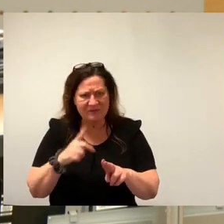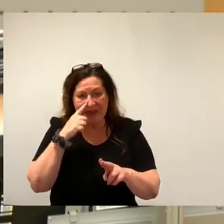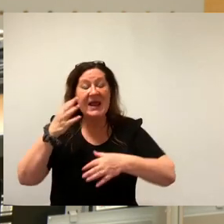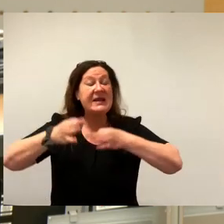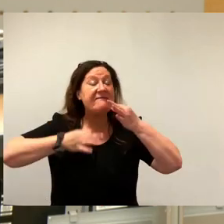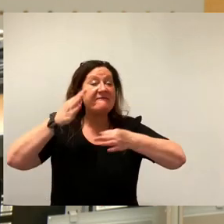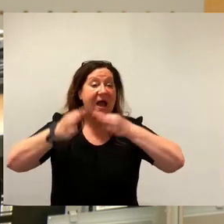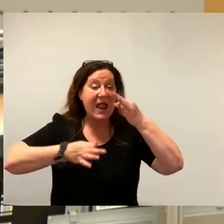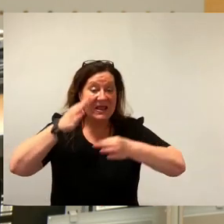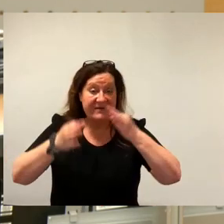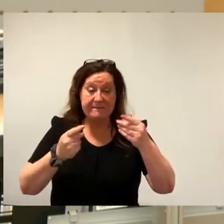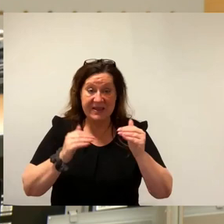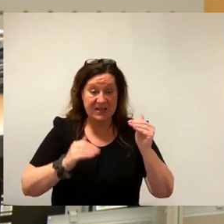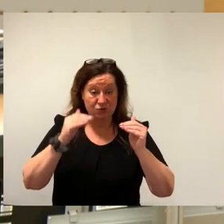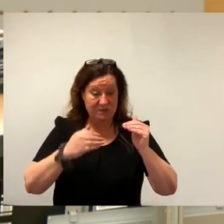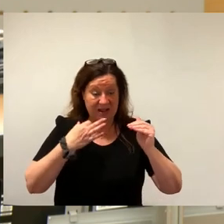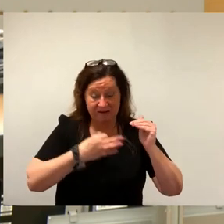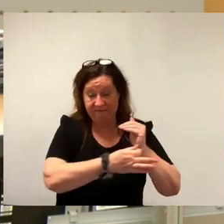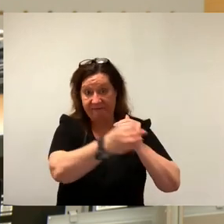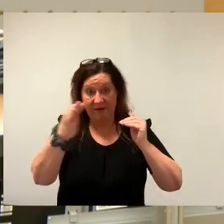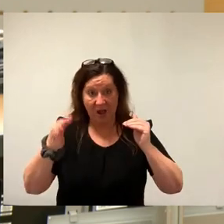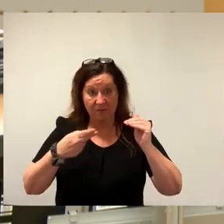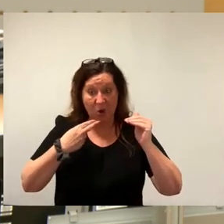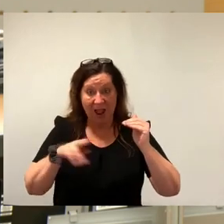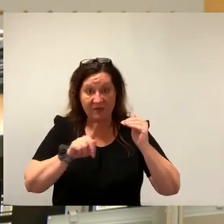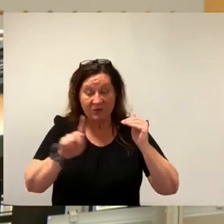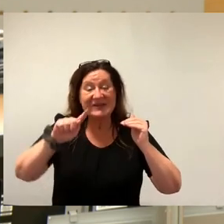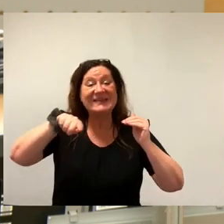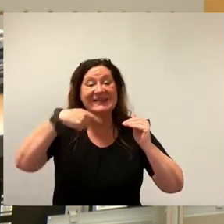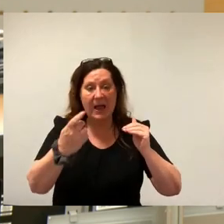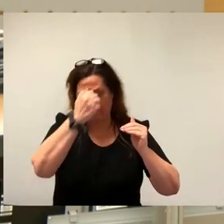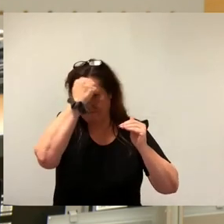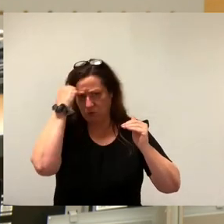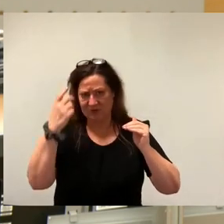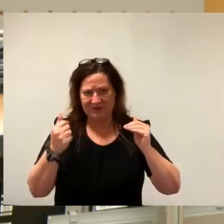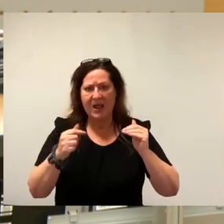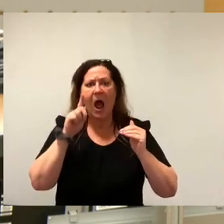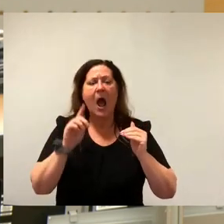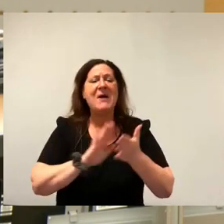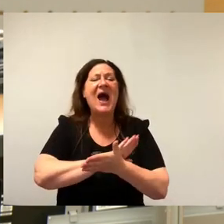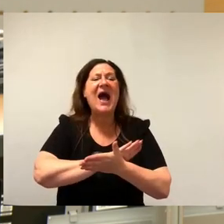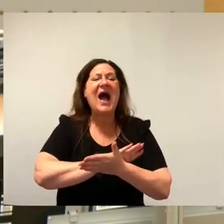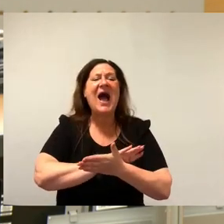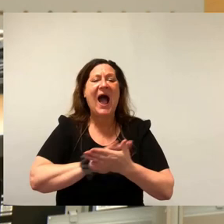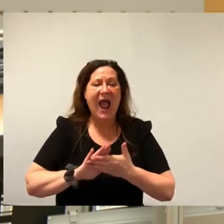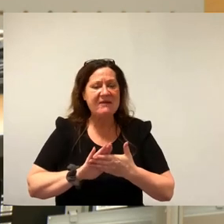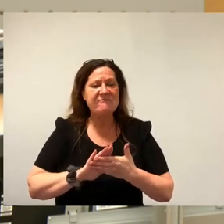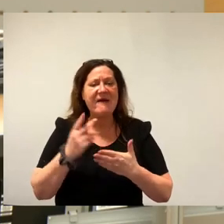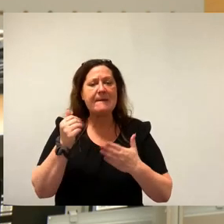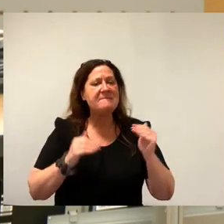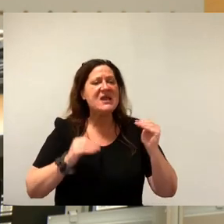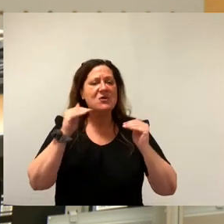Mietspiegels antworten, sind diese mit einem Bußgeld zu belegen. Für die Erstellung eines einfachen Mietspiegels gibt es diese Bußgeldpflicht nicht.